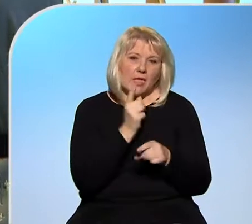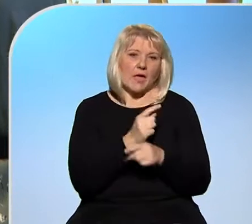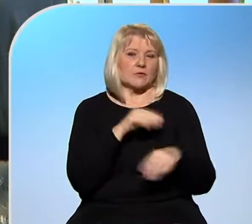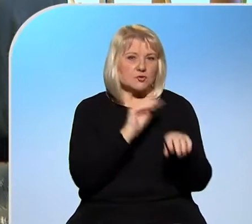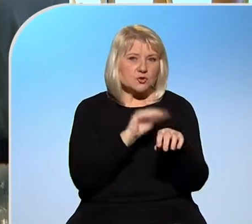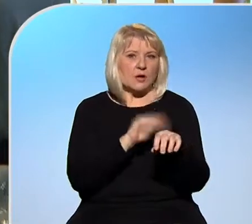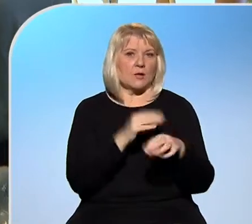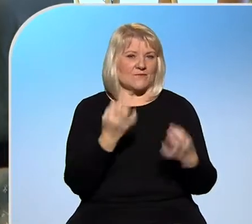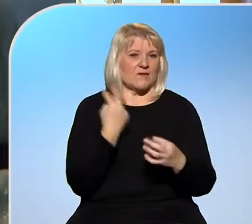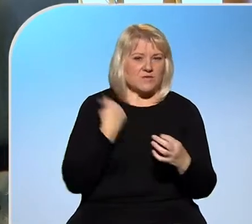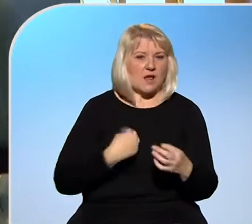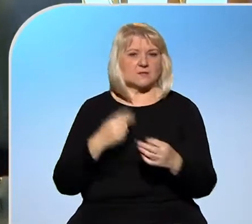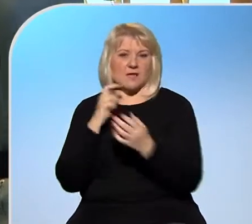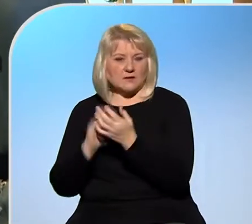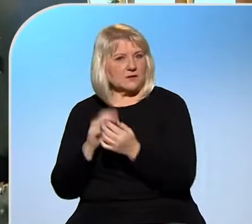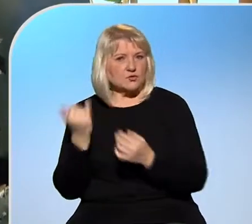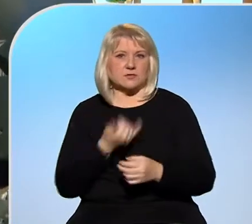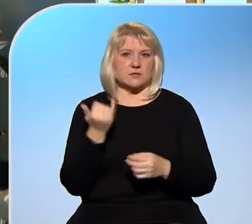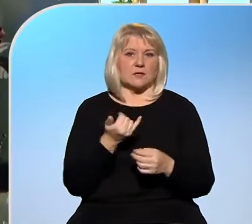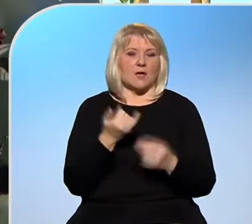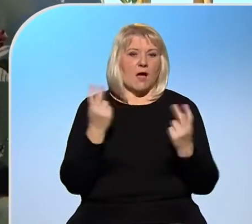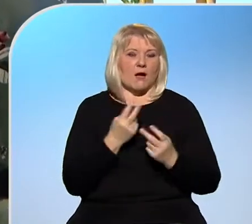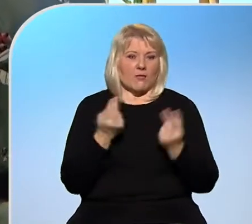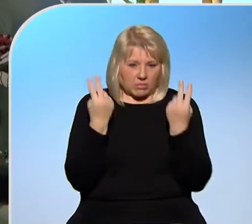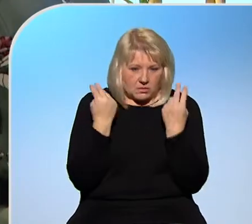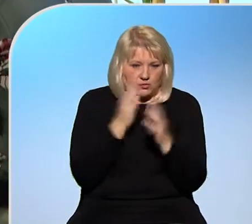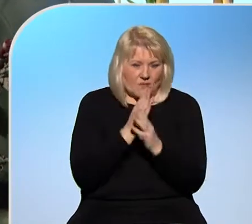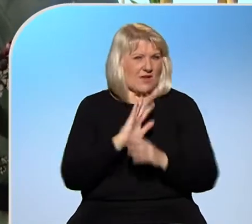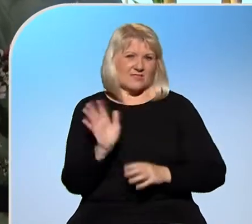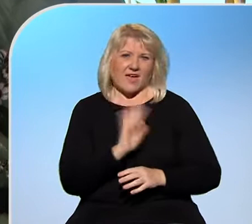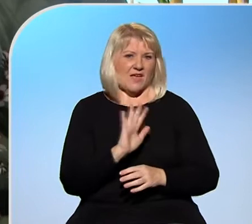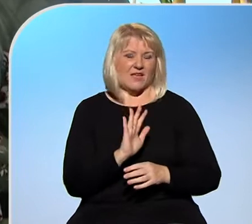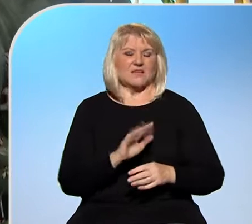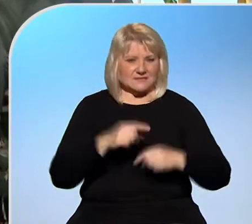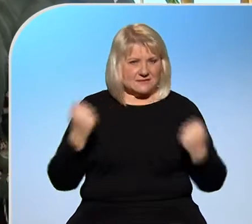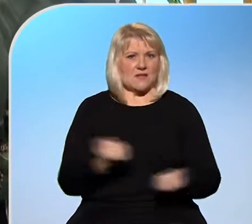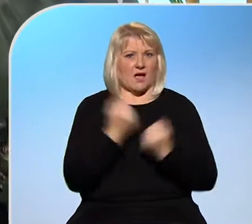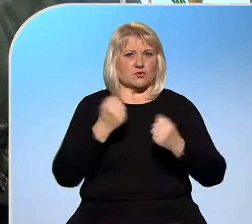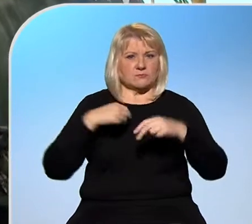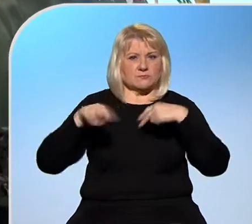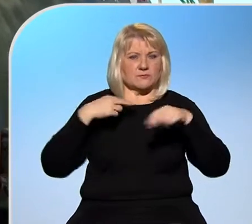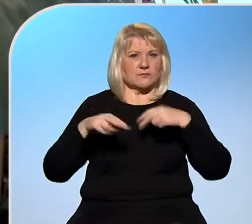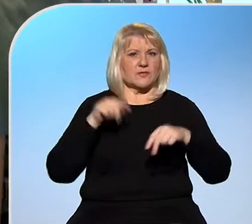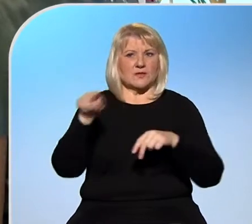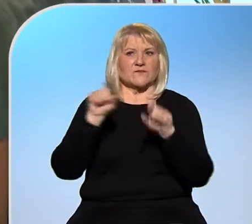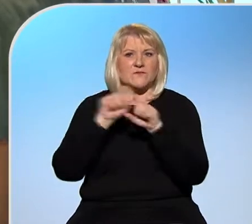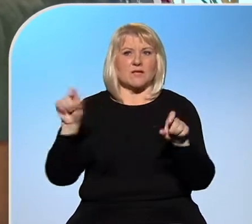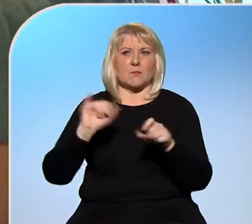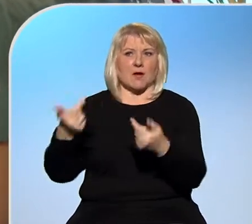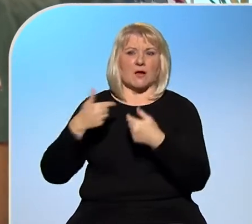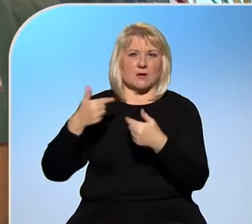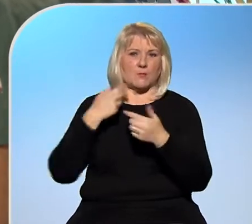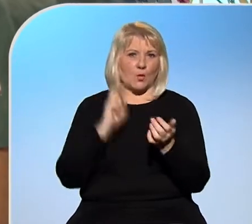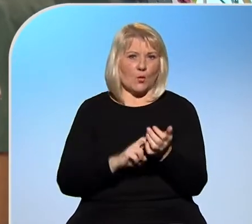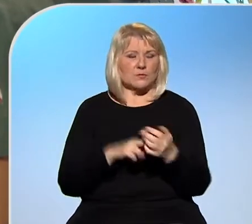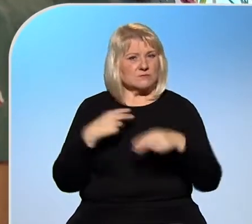financí, tak i v oblasti energii, je to o tom nestrčit hlavu do písku a vlastně neustále se snažit komunikovat s tím daným dodavatelem. Je zásadní,